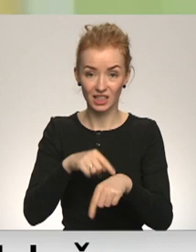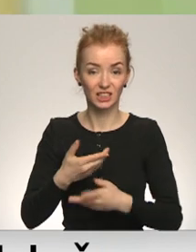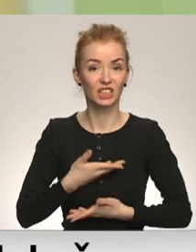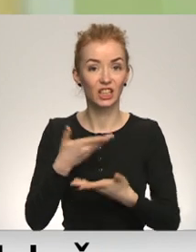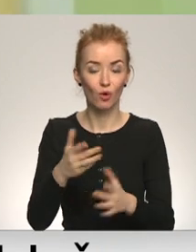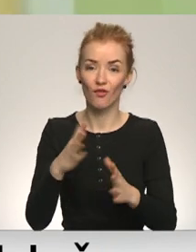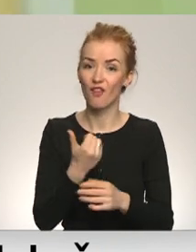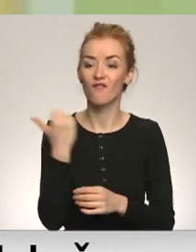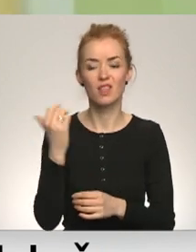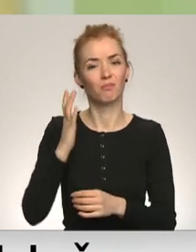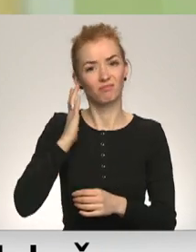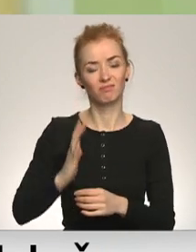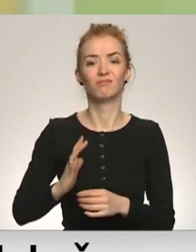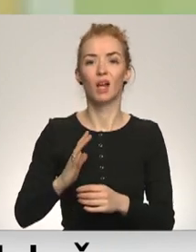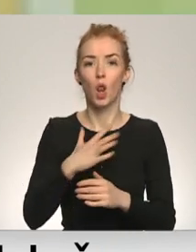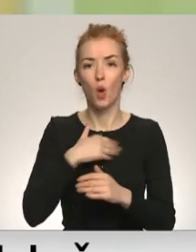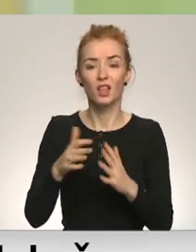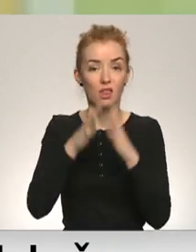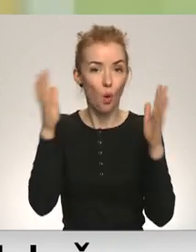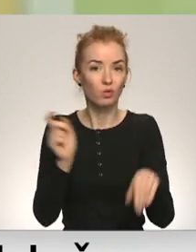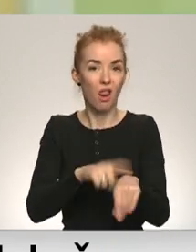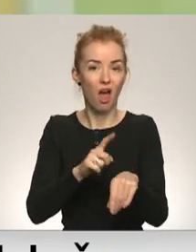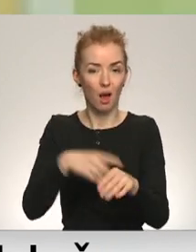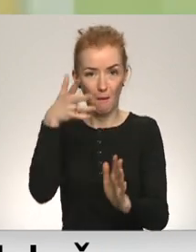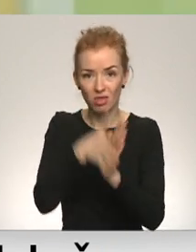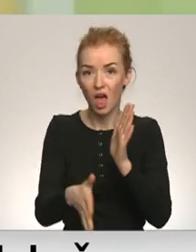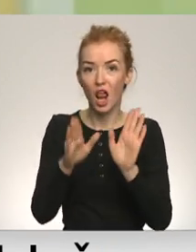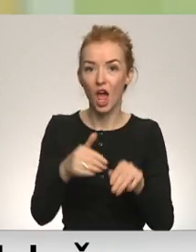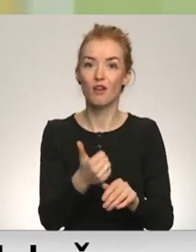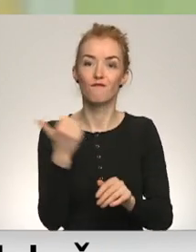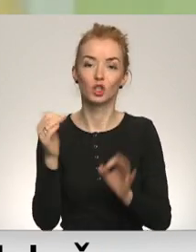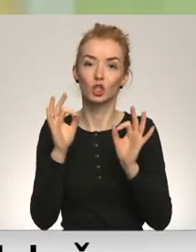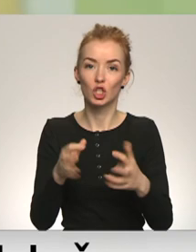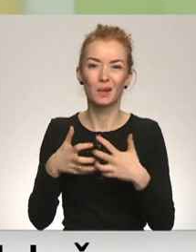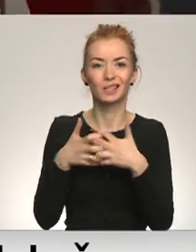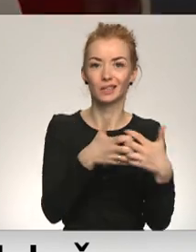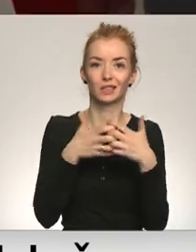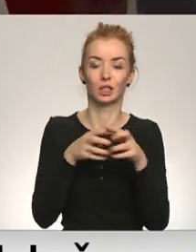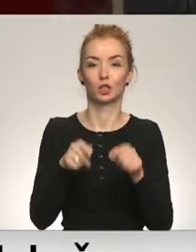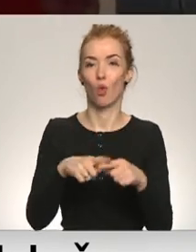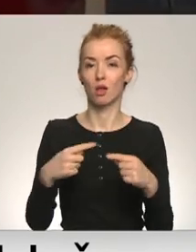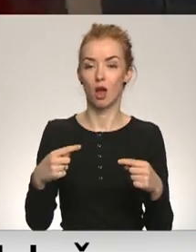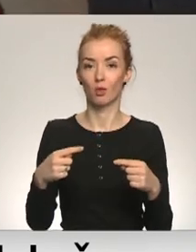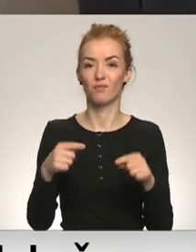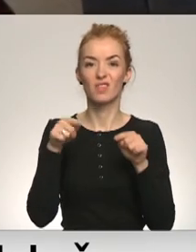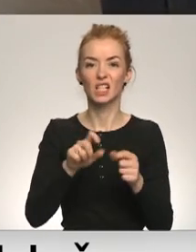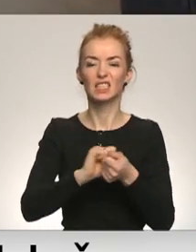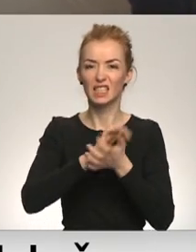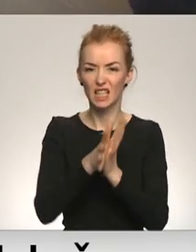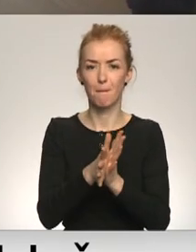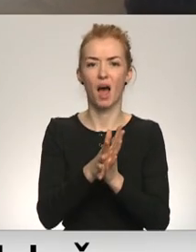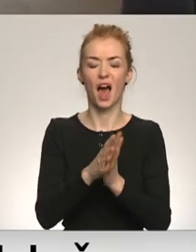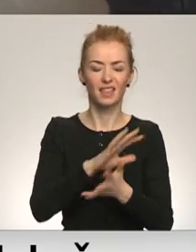viņam tomēr, kā teikt, ir ārkārtīgi daudz laika tiek patērēts, lai viņš tiešām izcīnīja šīs lietas. Tas ir sistemātiski